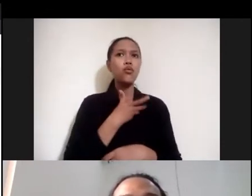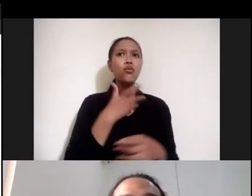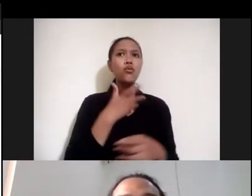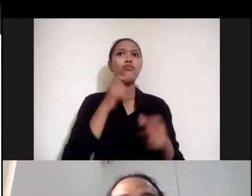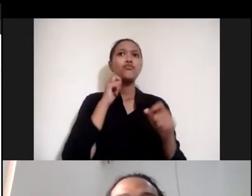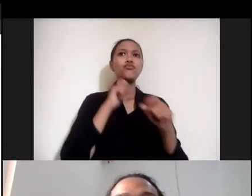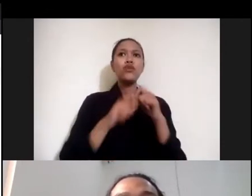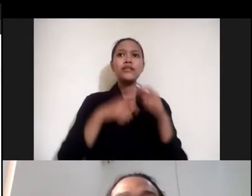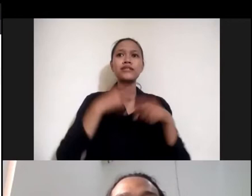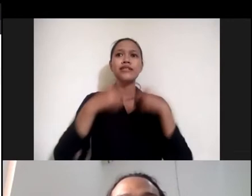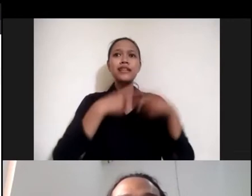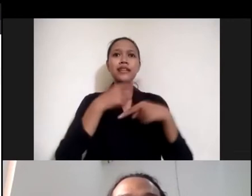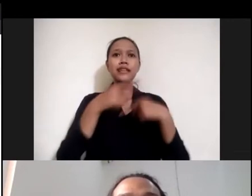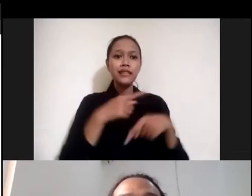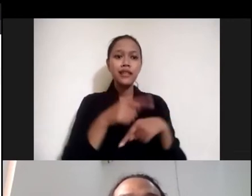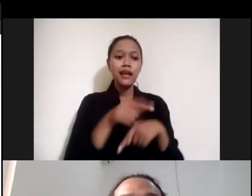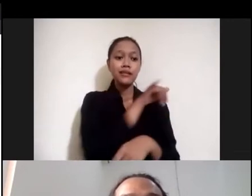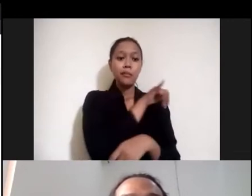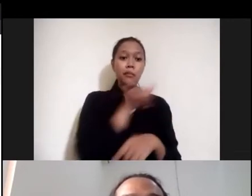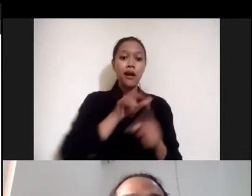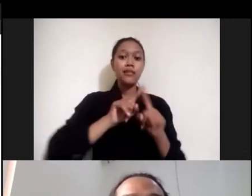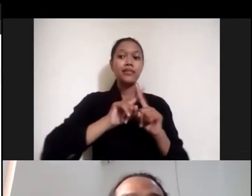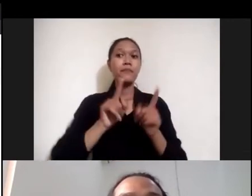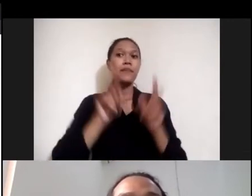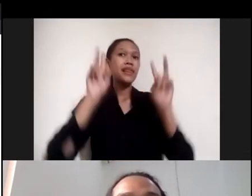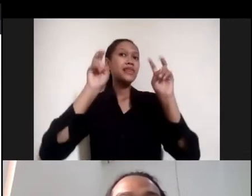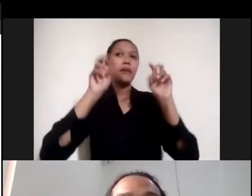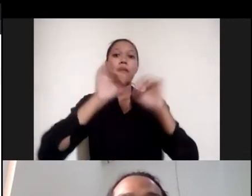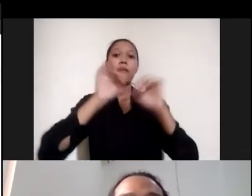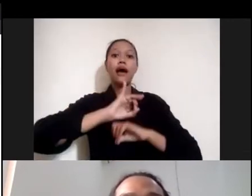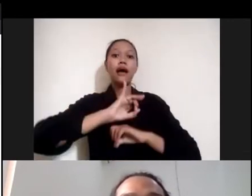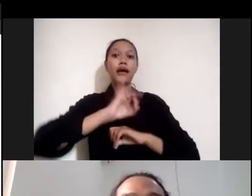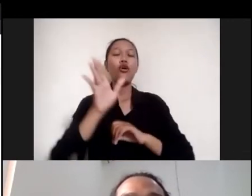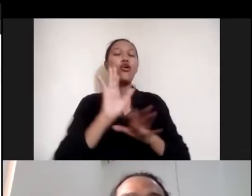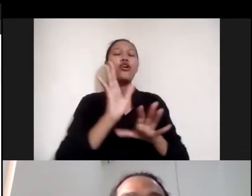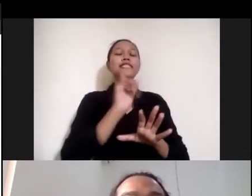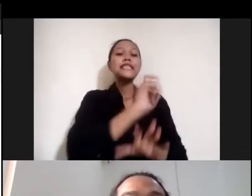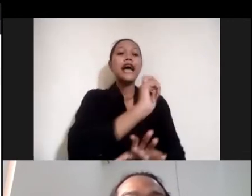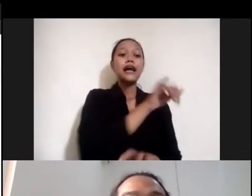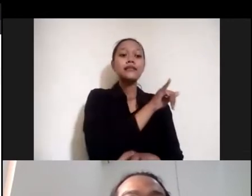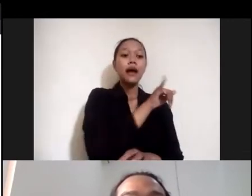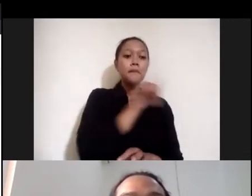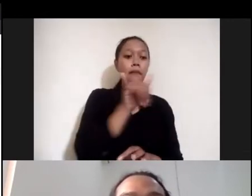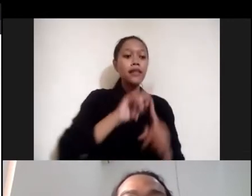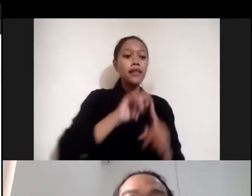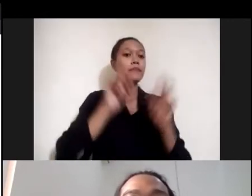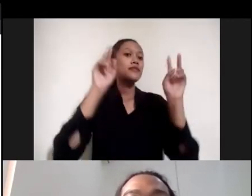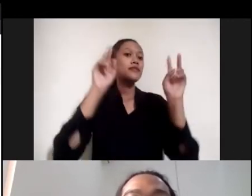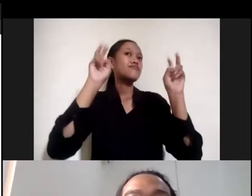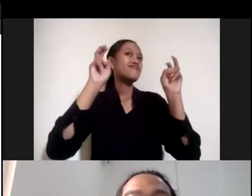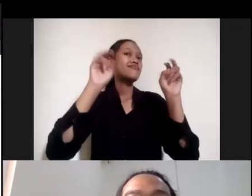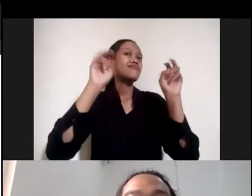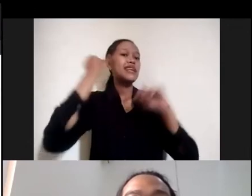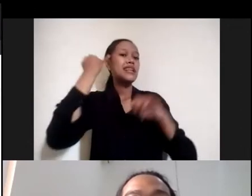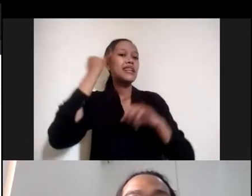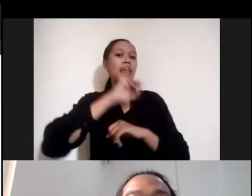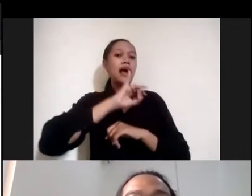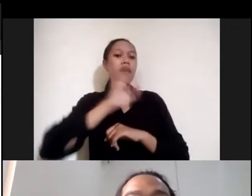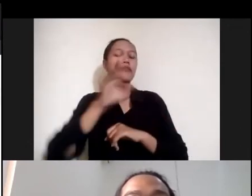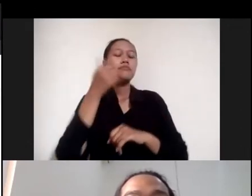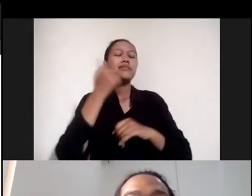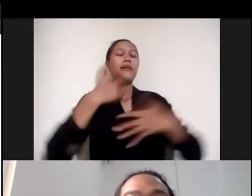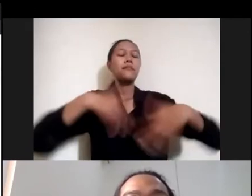serupa tapi dengan tema yang berbeda dengan metode yang sama itu bisa mempraktekkan juga nah itu